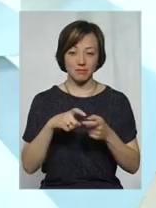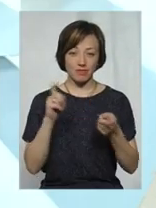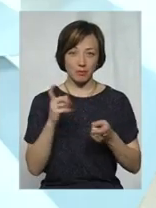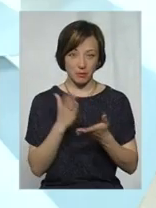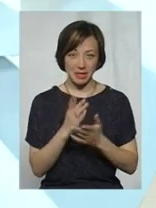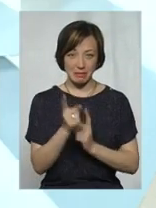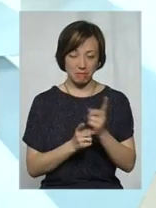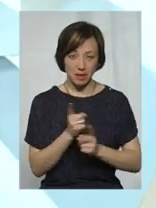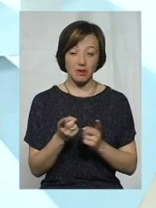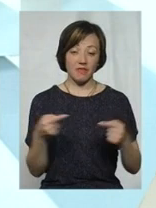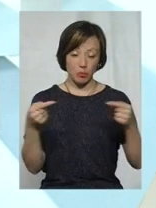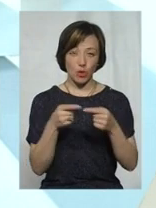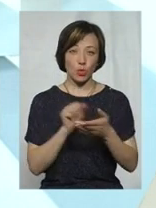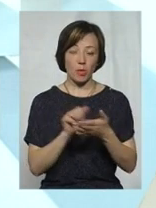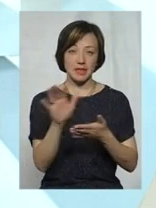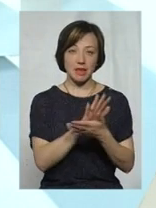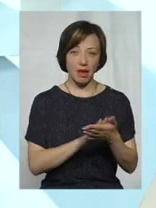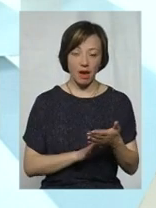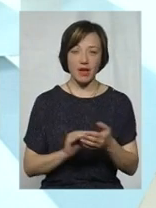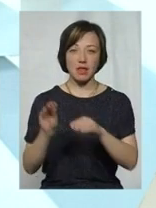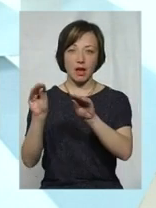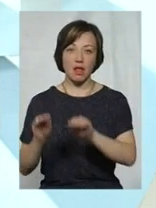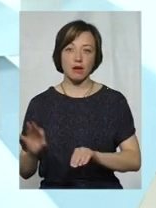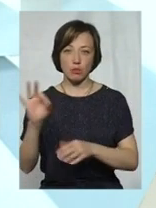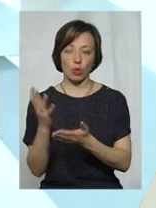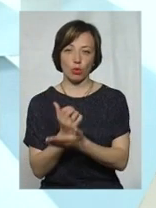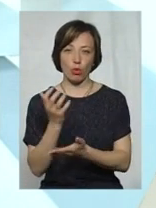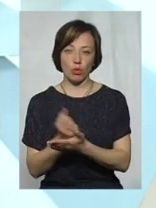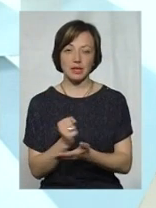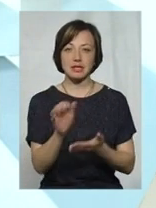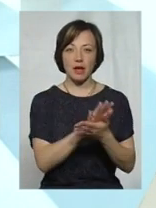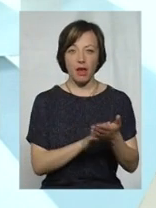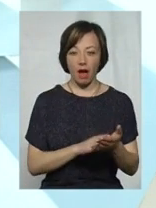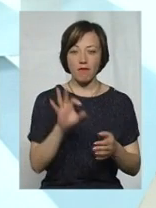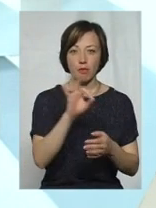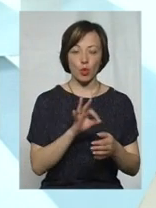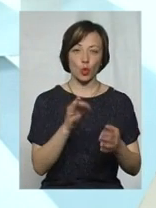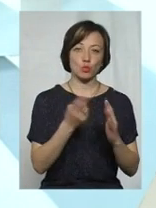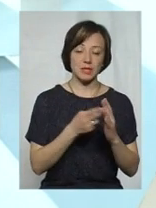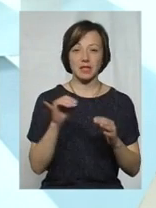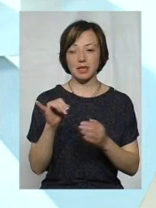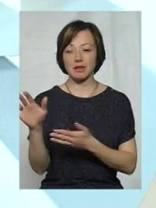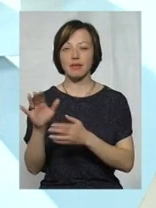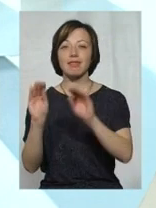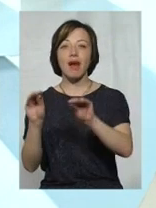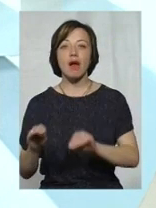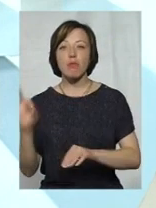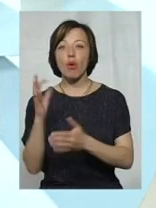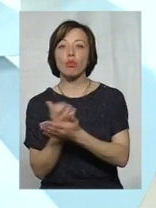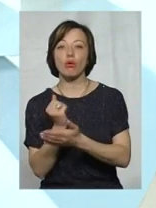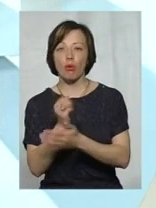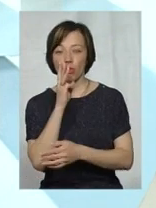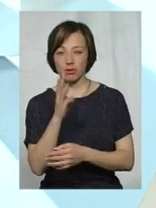Відповідно, документи – це заява і декларація про доходи. Заява про призначення субсидії, декларація про доходи. Заповнюється